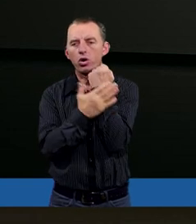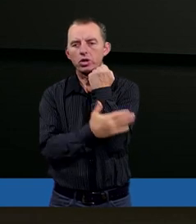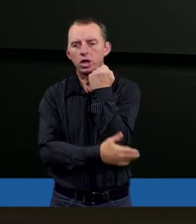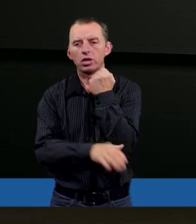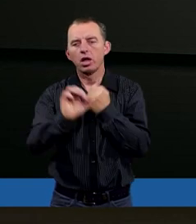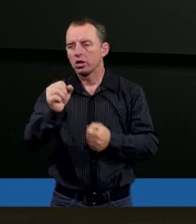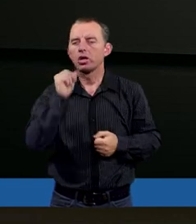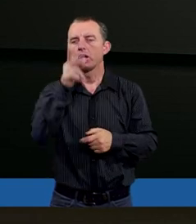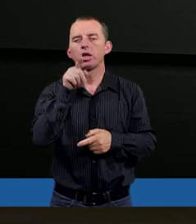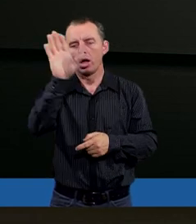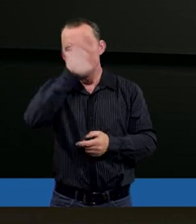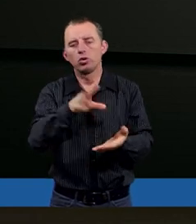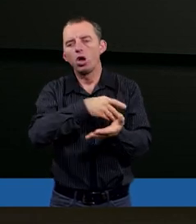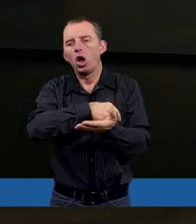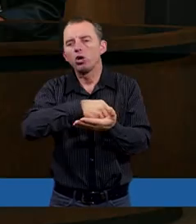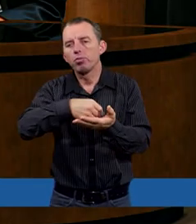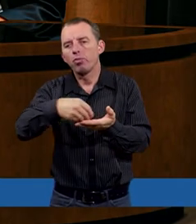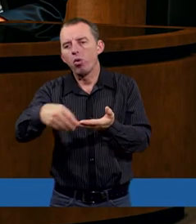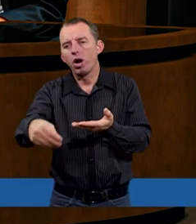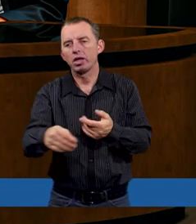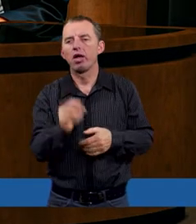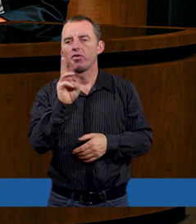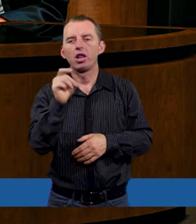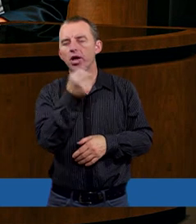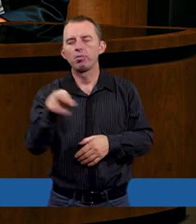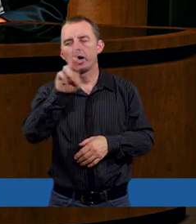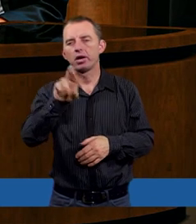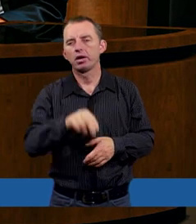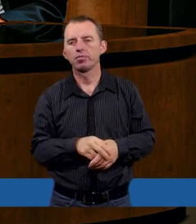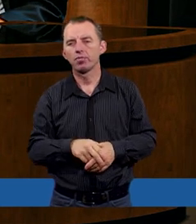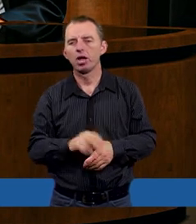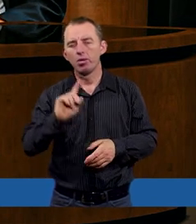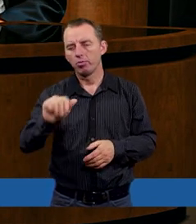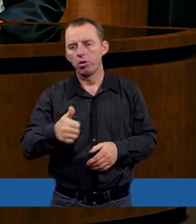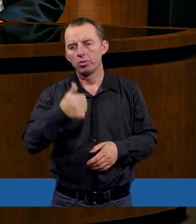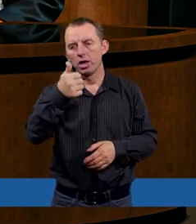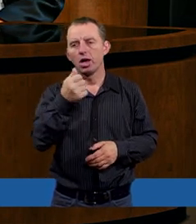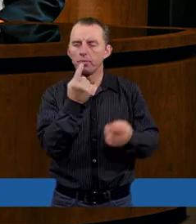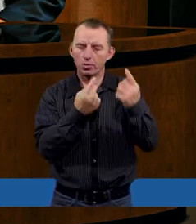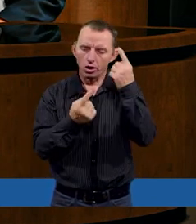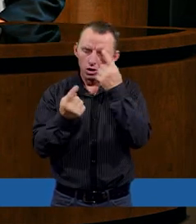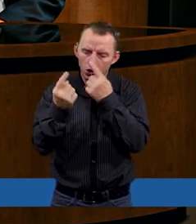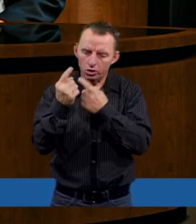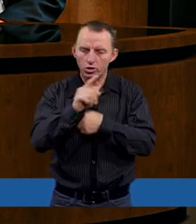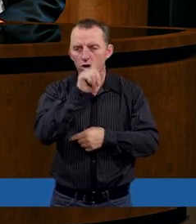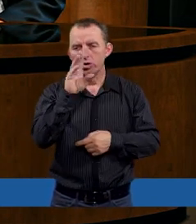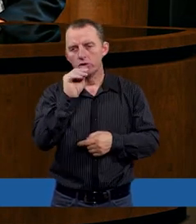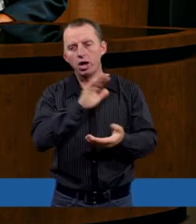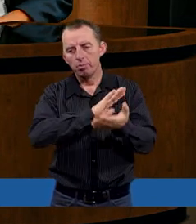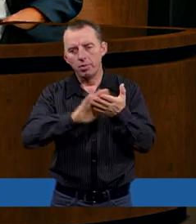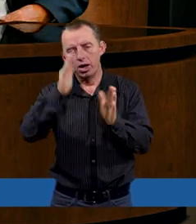Jednak ta Boża odpłata. Waldemarze. Po pierwsze myślę, że te